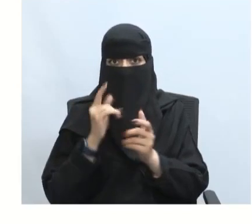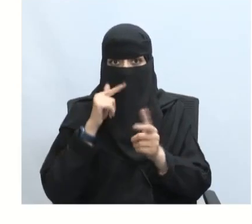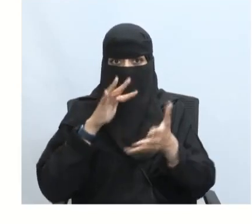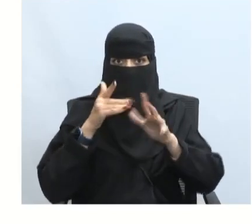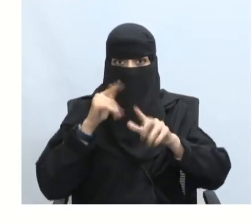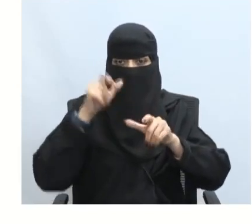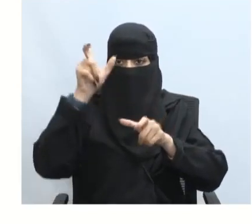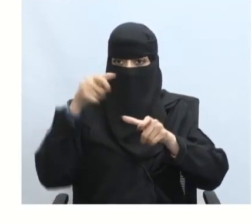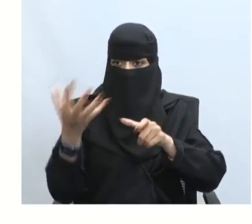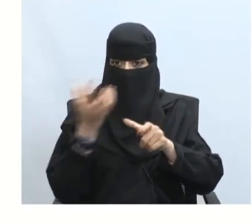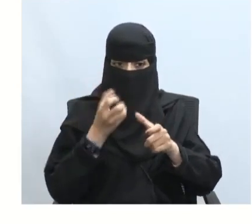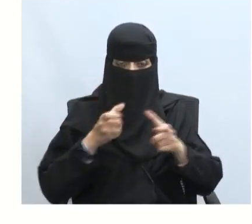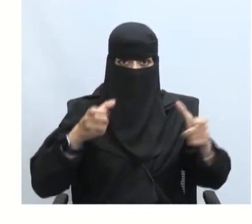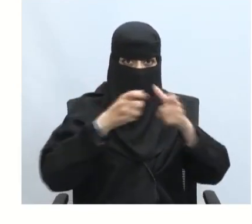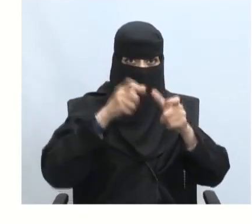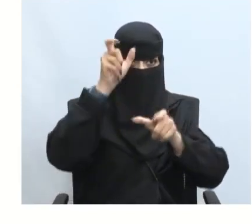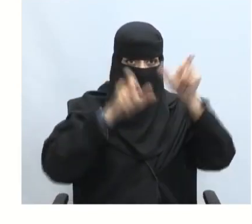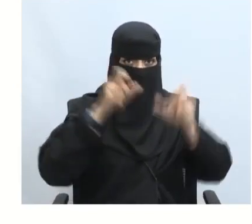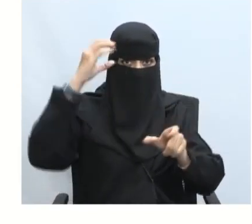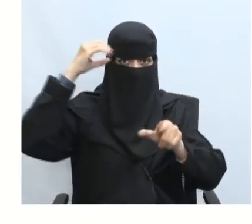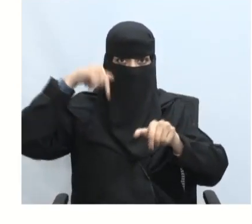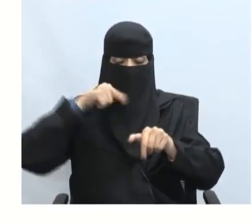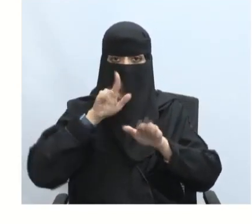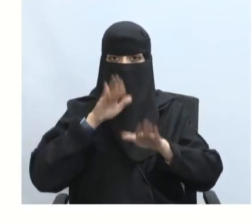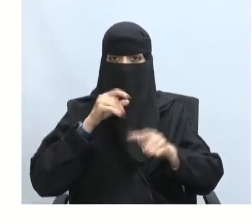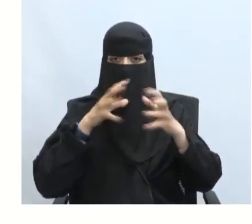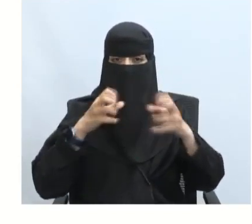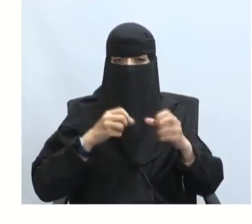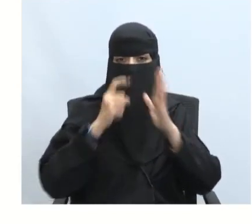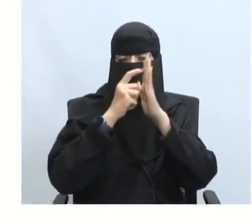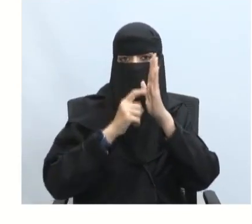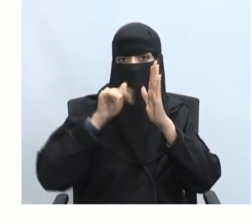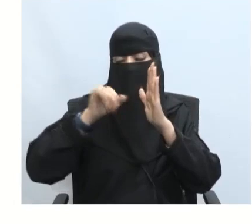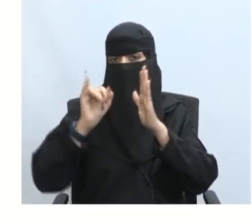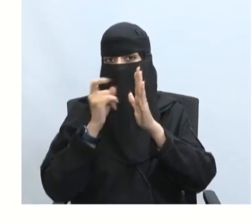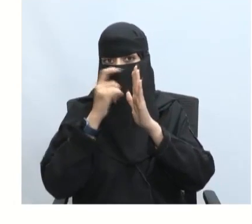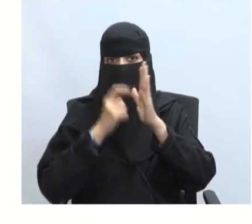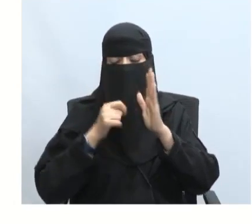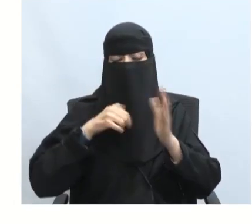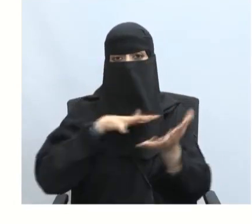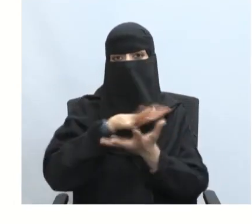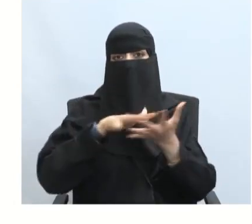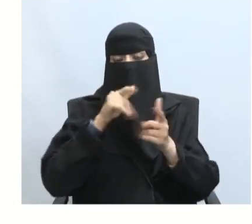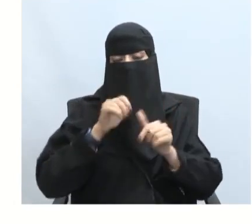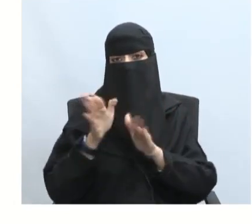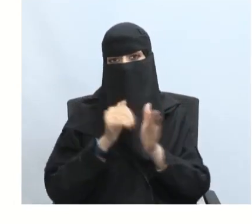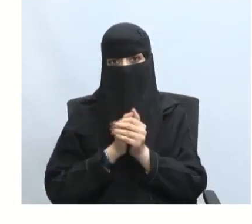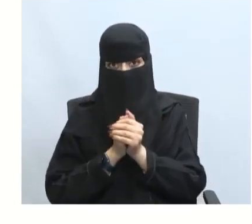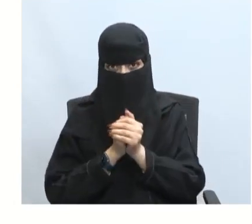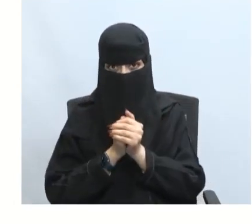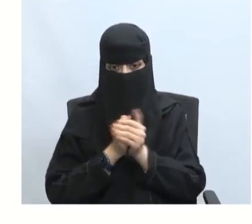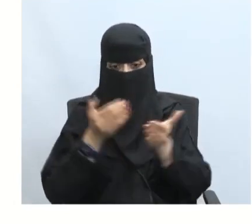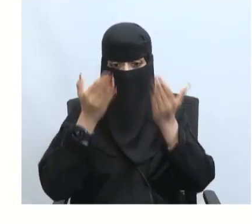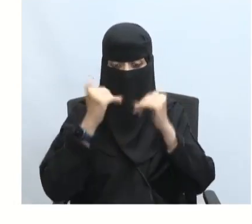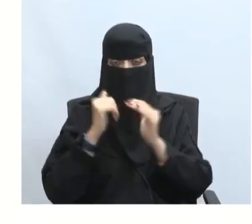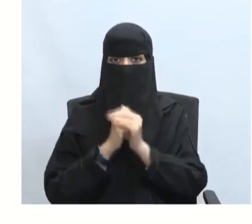فريق خبراء لحل كل عنصر من عناصر الأزمة أقوم بوضع فريق عمل ليقوم بحل كل عنصر